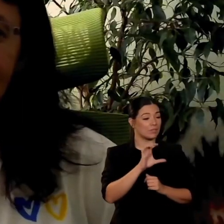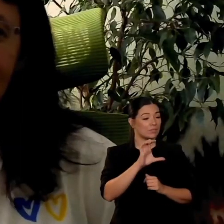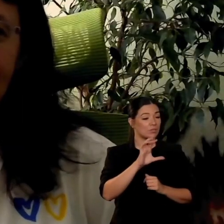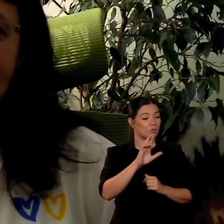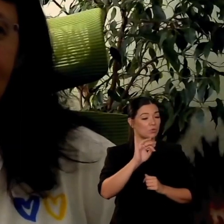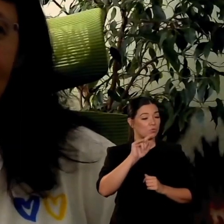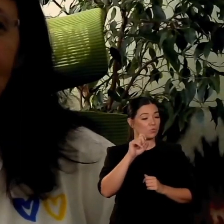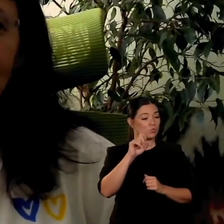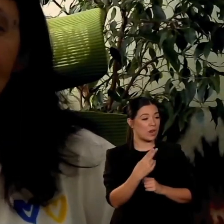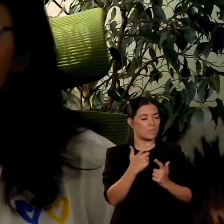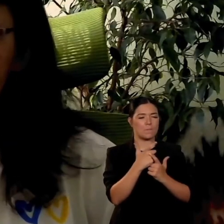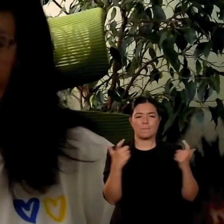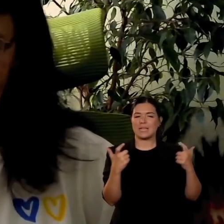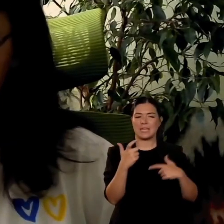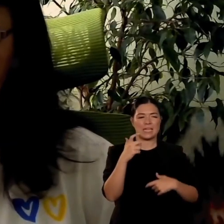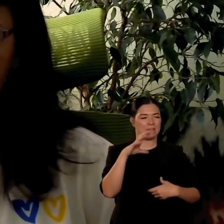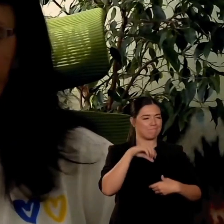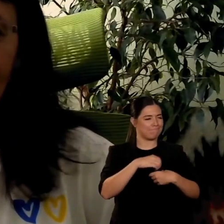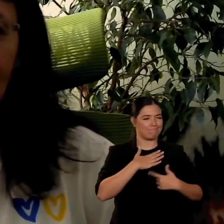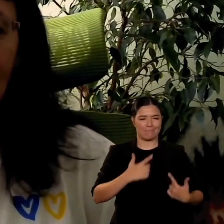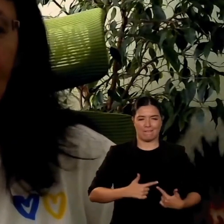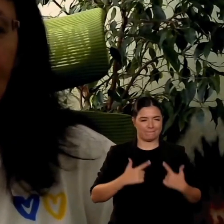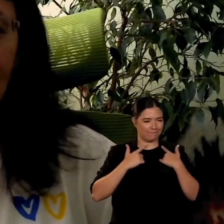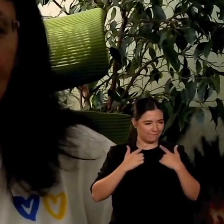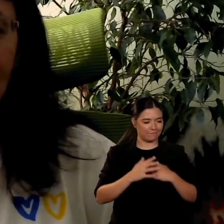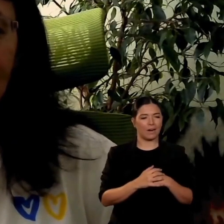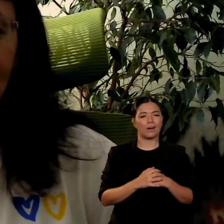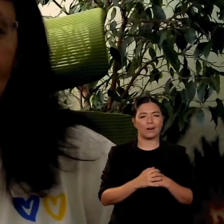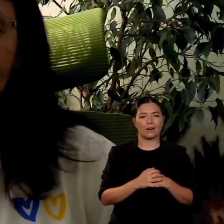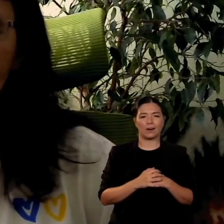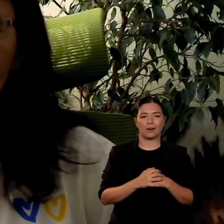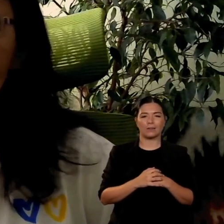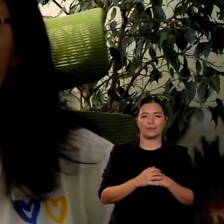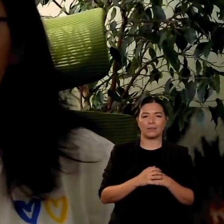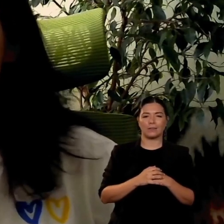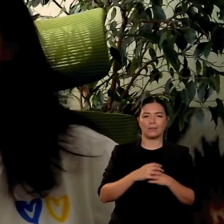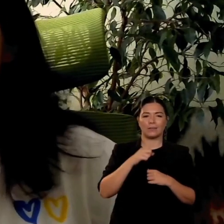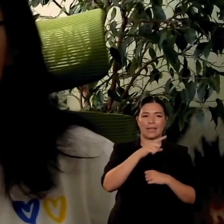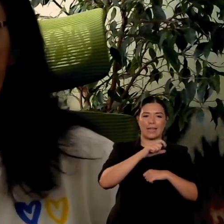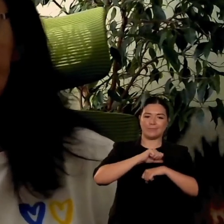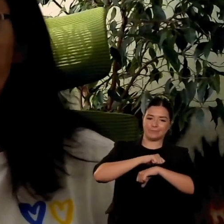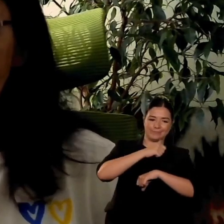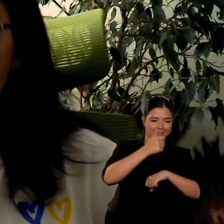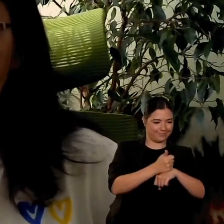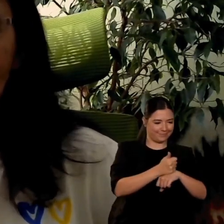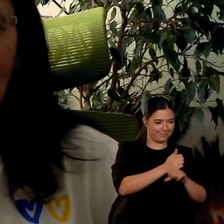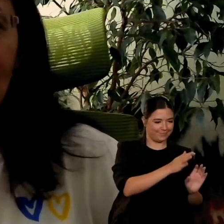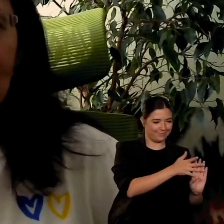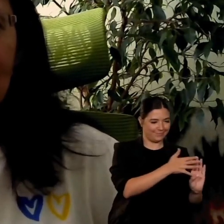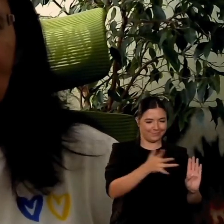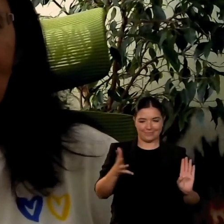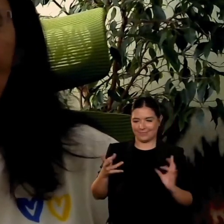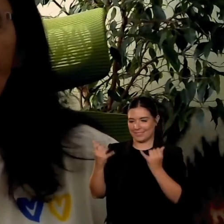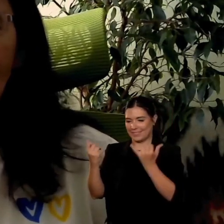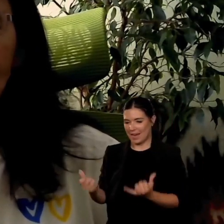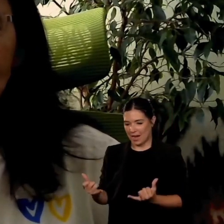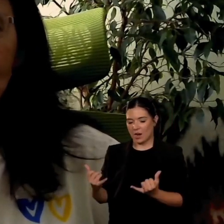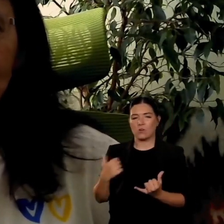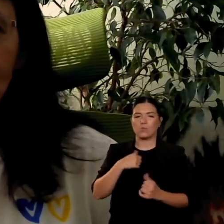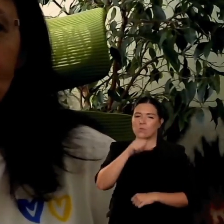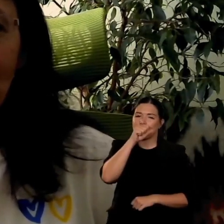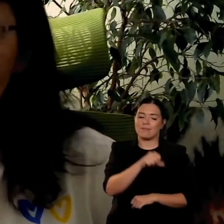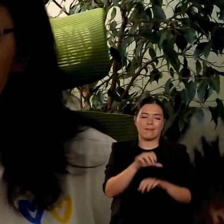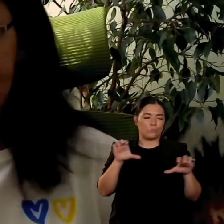adesso mi ha permesso creare progetti insegnare a studenti poter fare